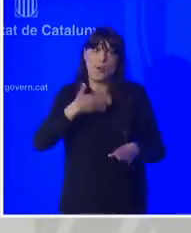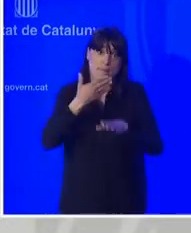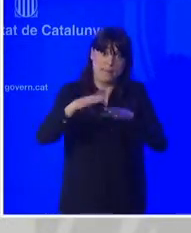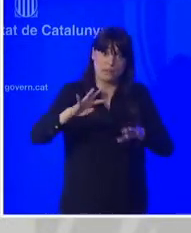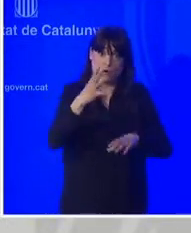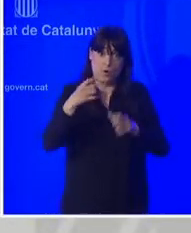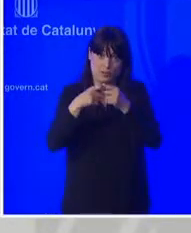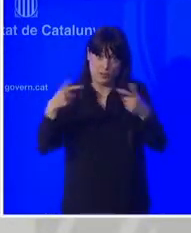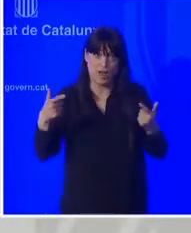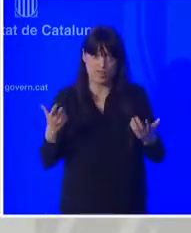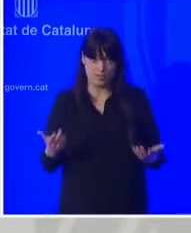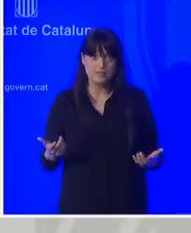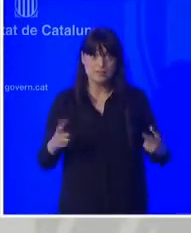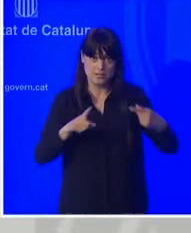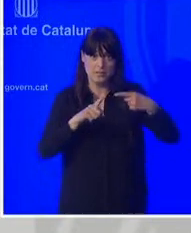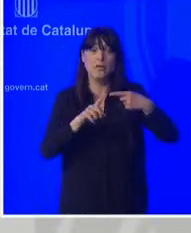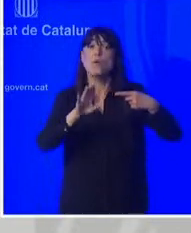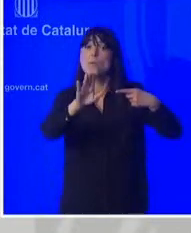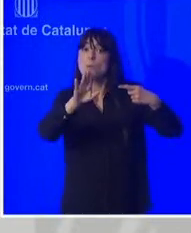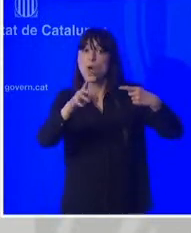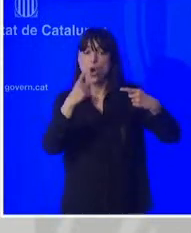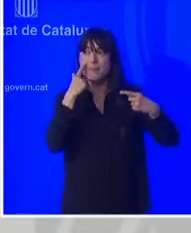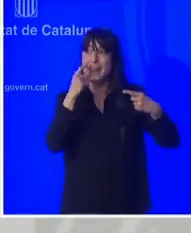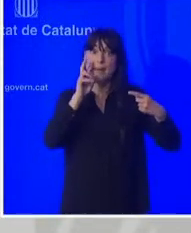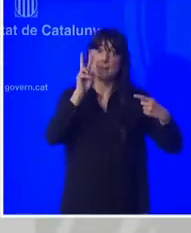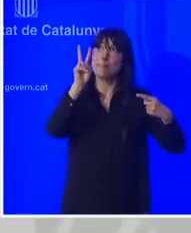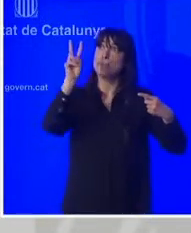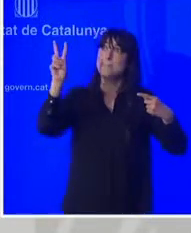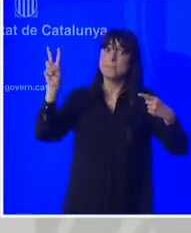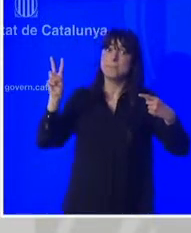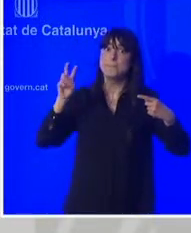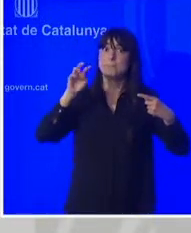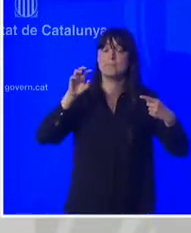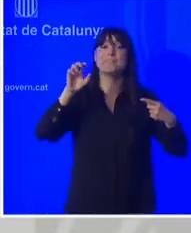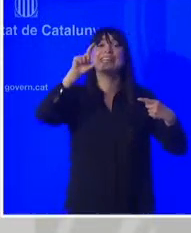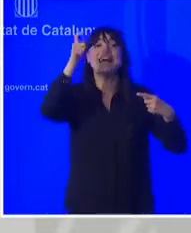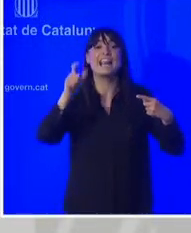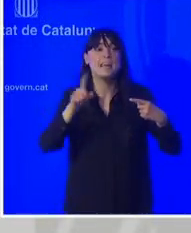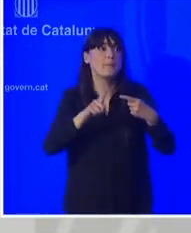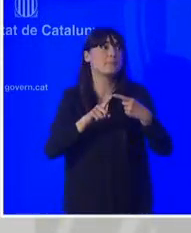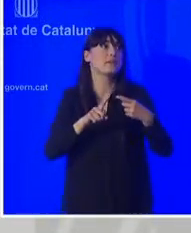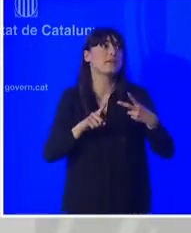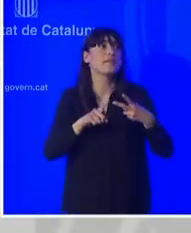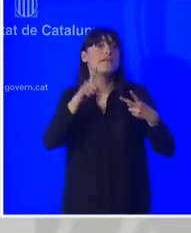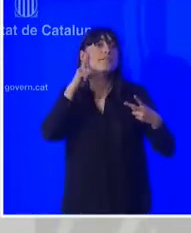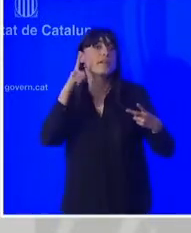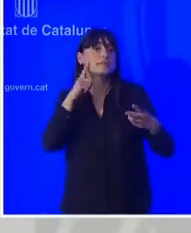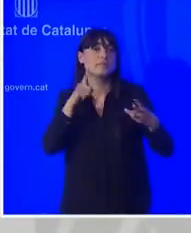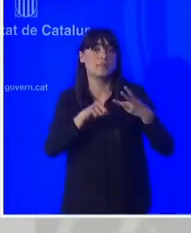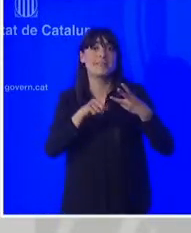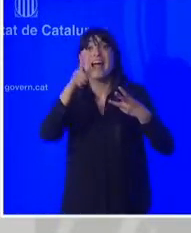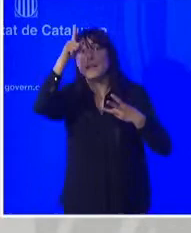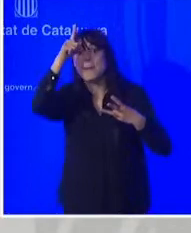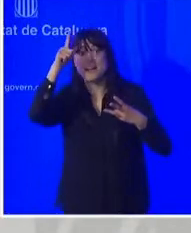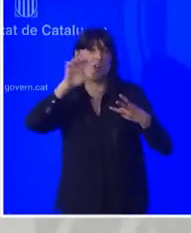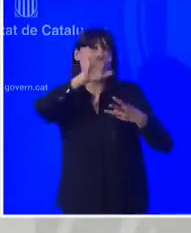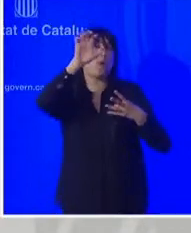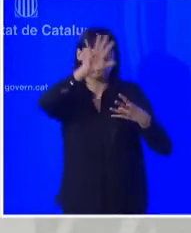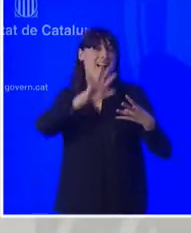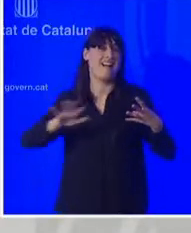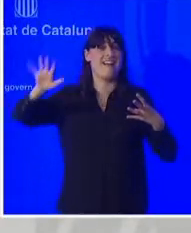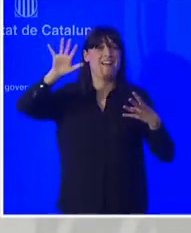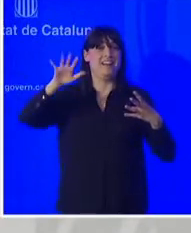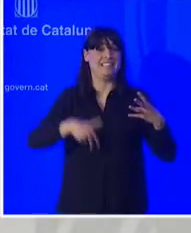no obstant això si mirem el nostre entorn geogràfic doncs tenim Itàlia tenim França, tenim Alemanya Europa, estem veient